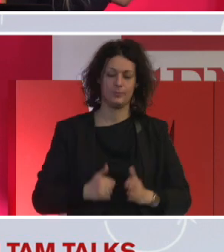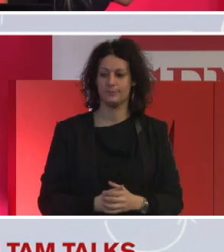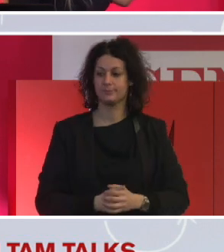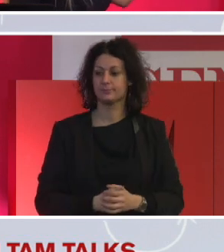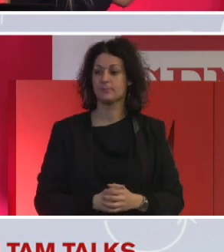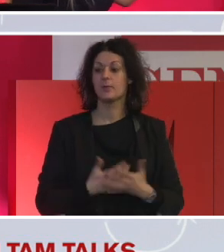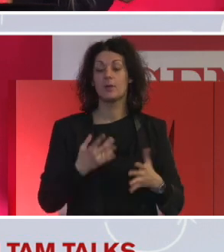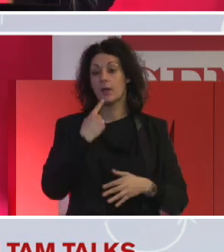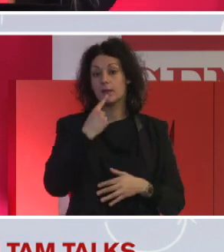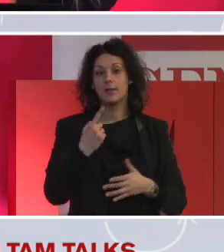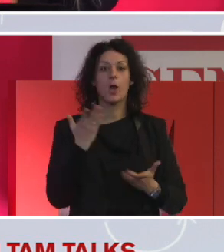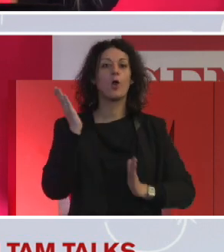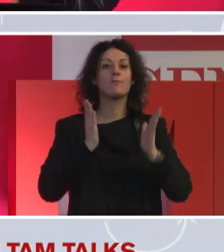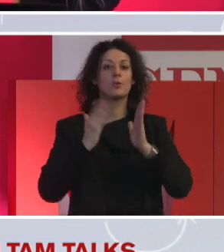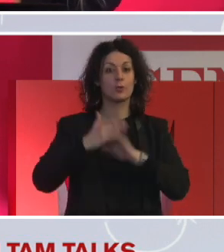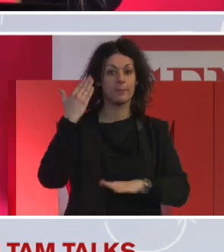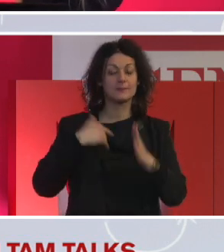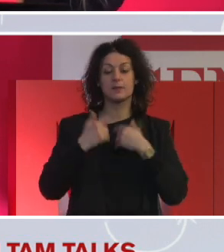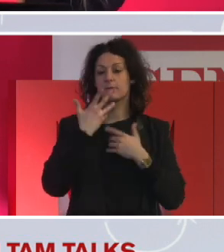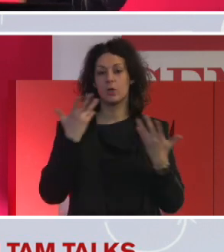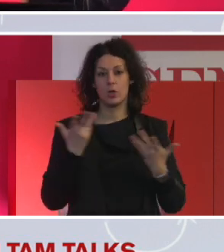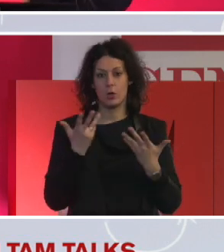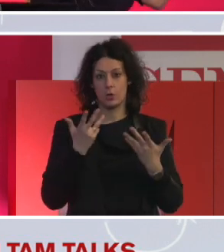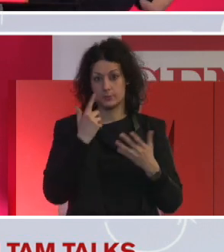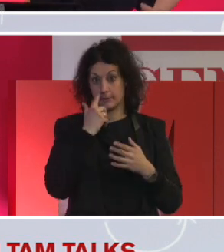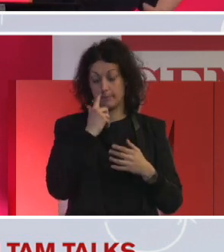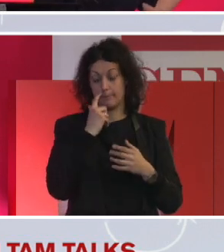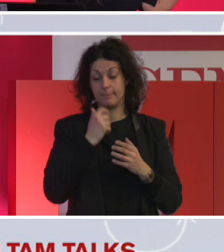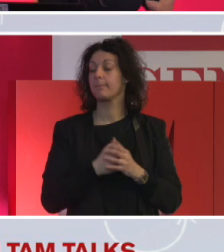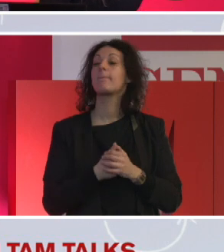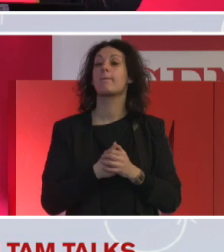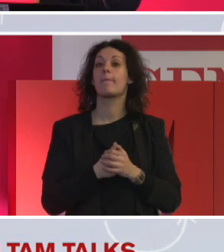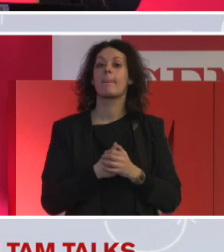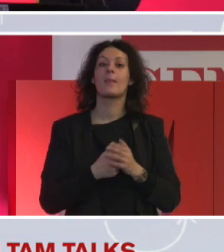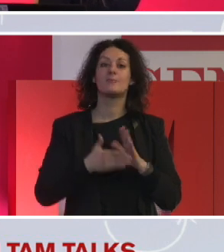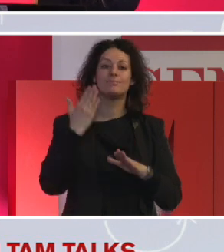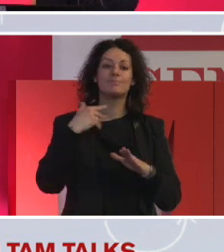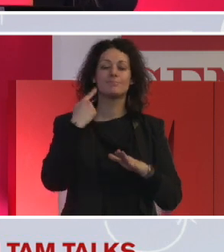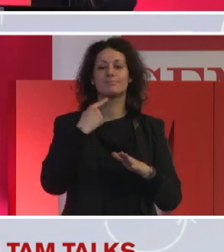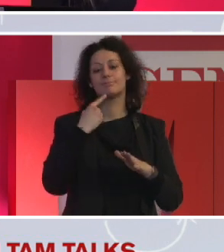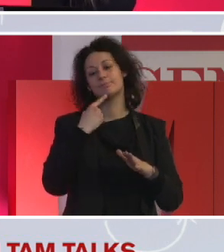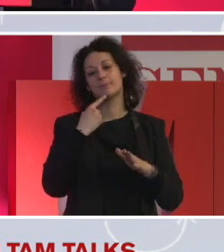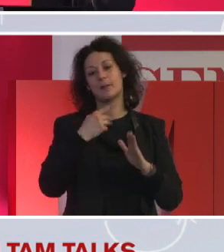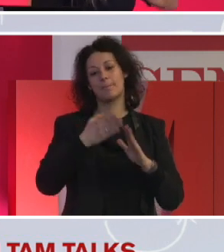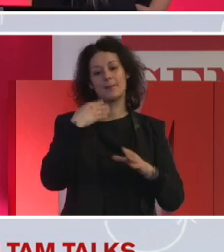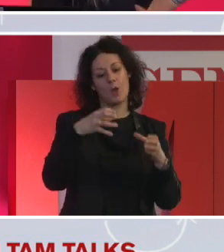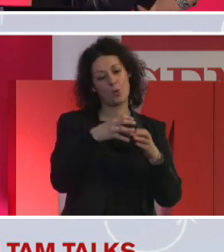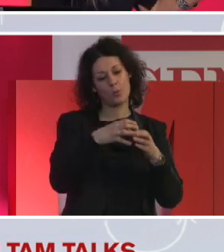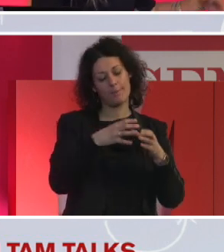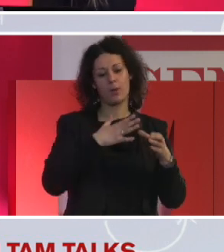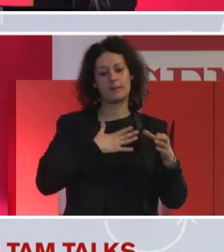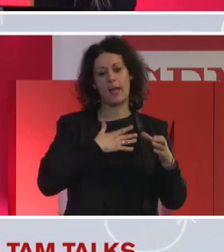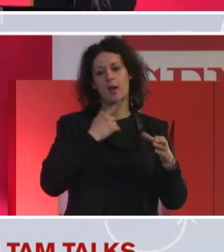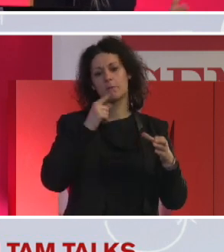'uguaglianza demografica la visione non millennials era più che altro una questione morale che si faceva anche legale continuo ad